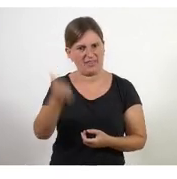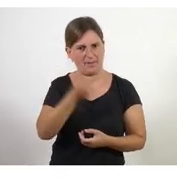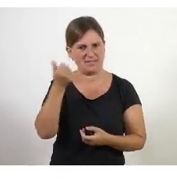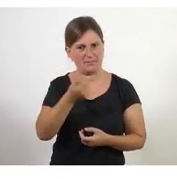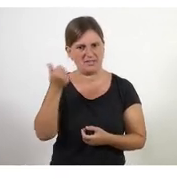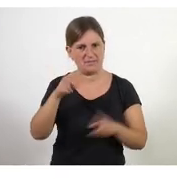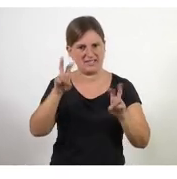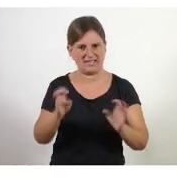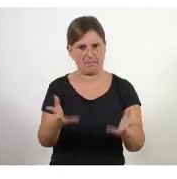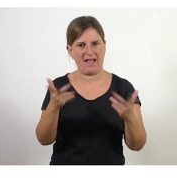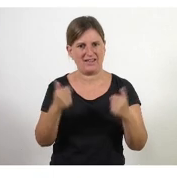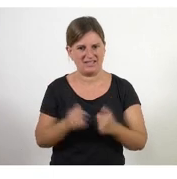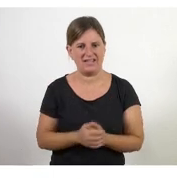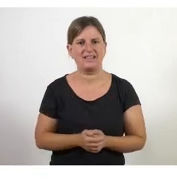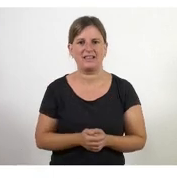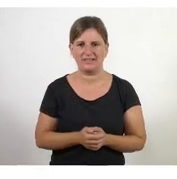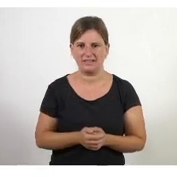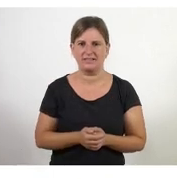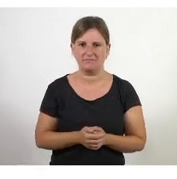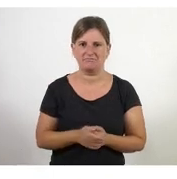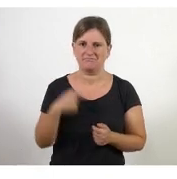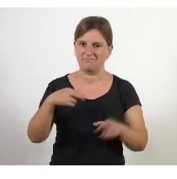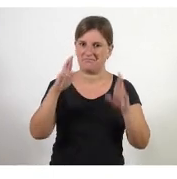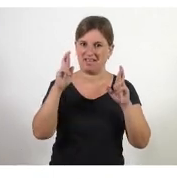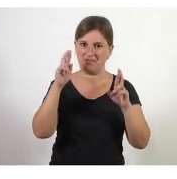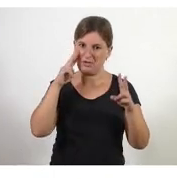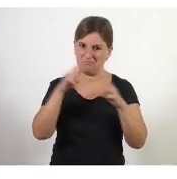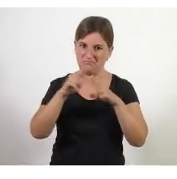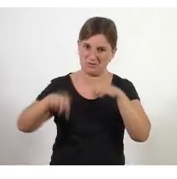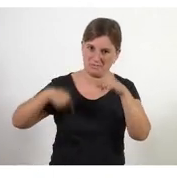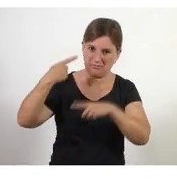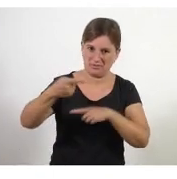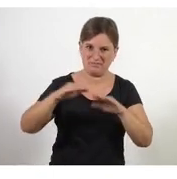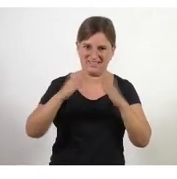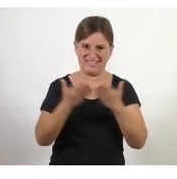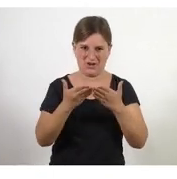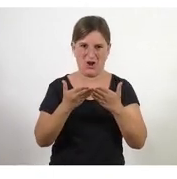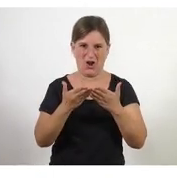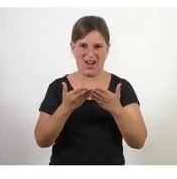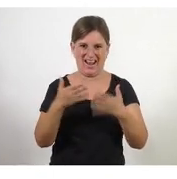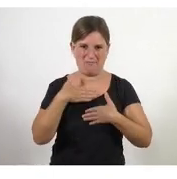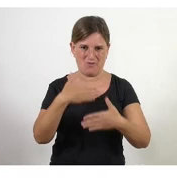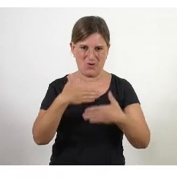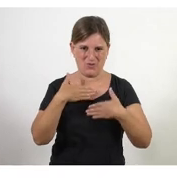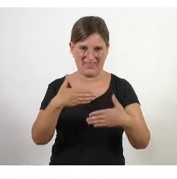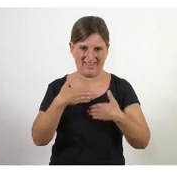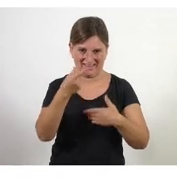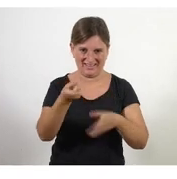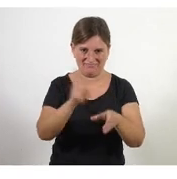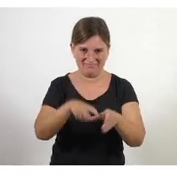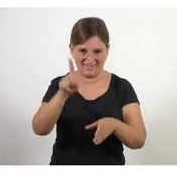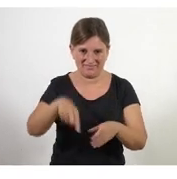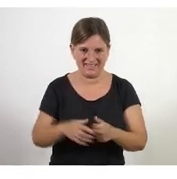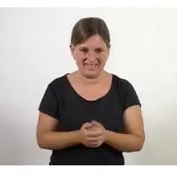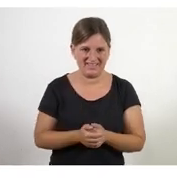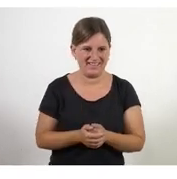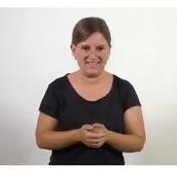agilitat espero que et veiem a la propera edició de l'escola i per digues